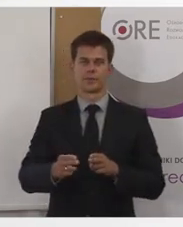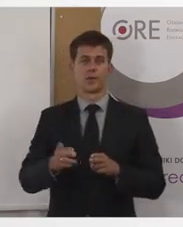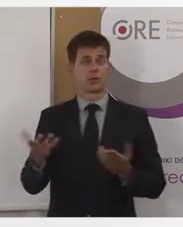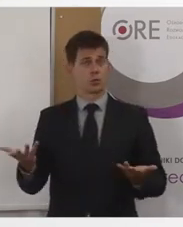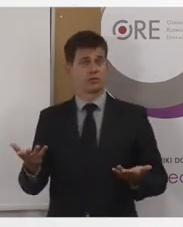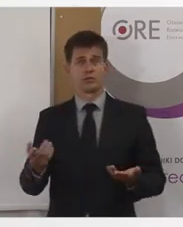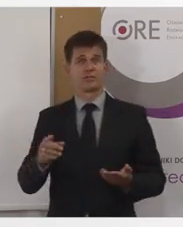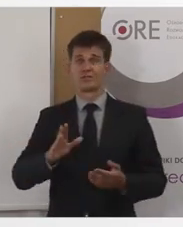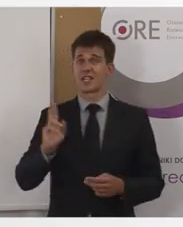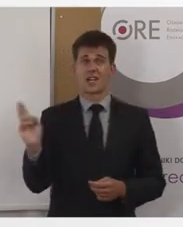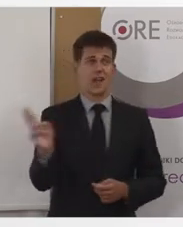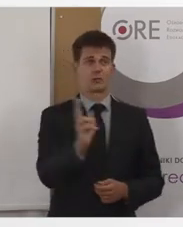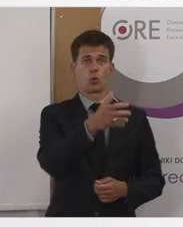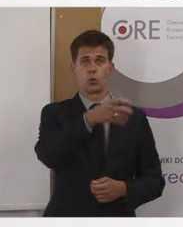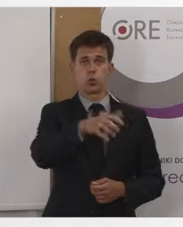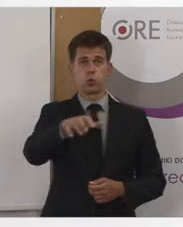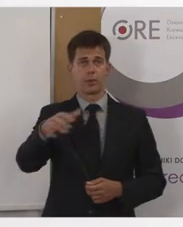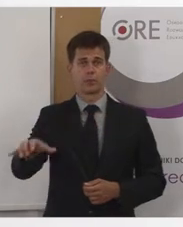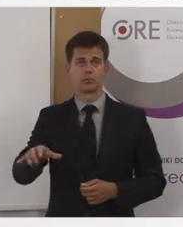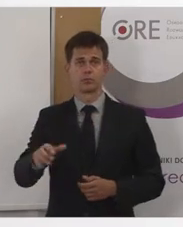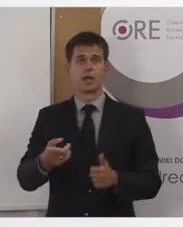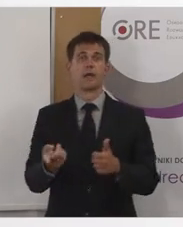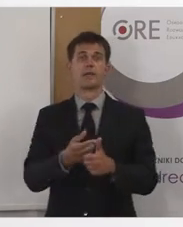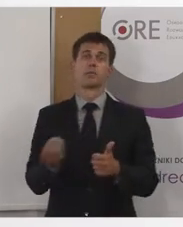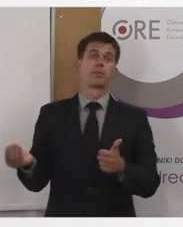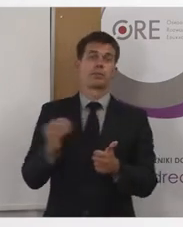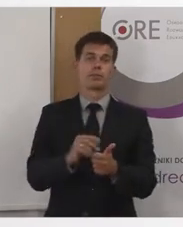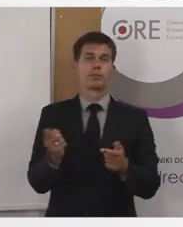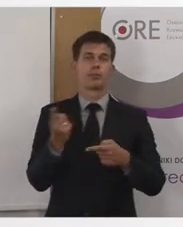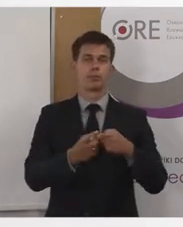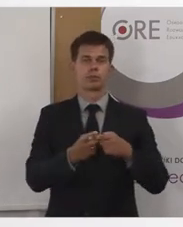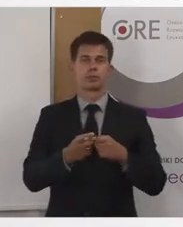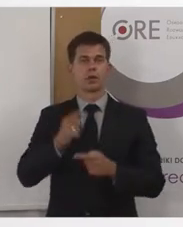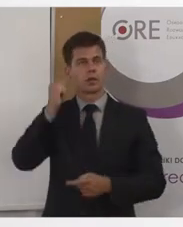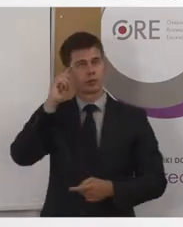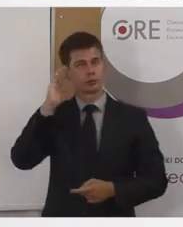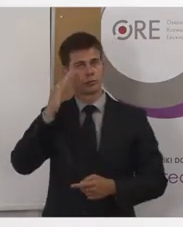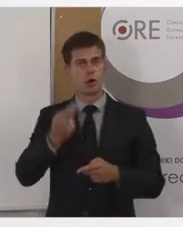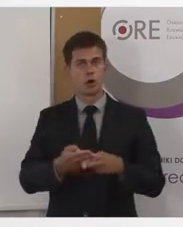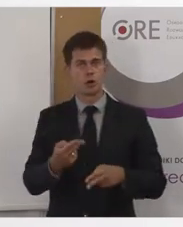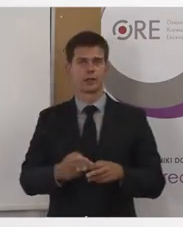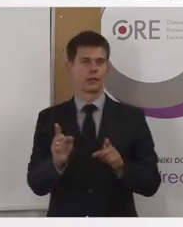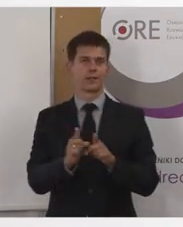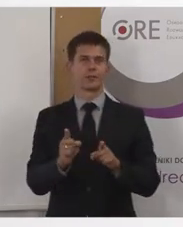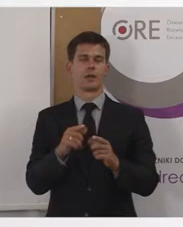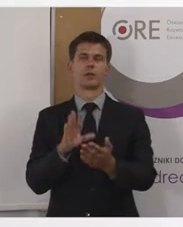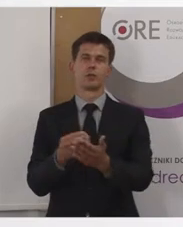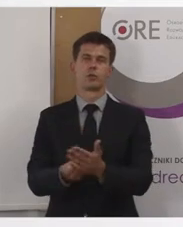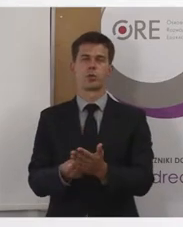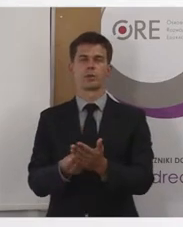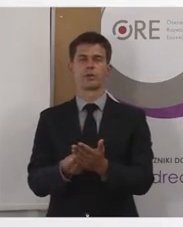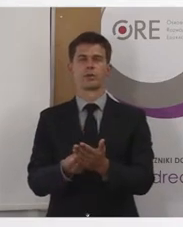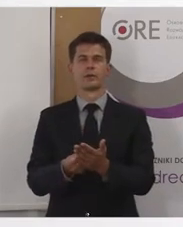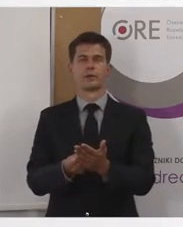ta niedostępność również osób z niepełnosprawnością intelektualną, to w szczególności, jeżeli mówimy o